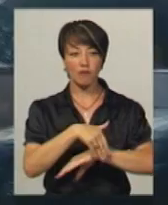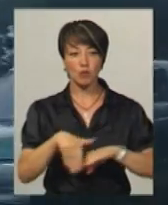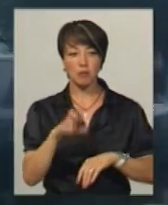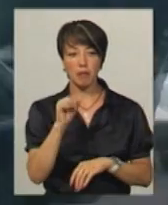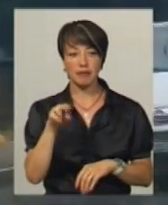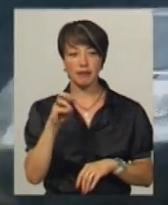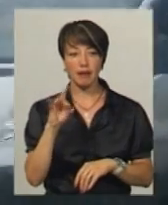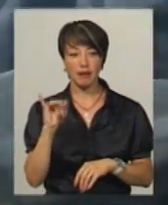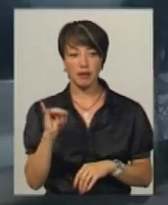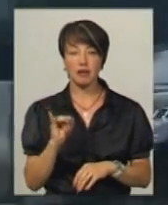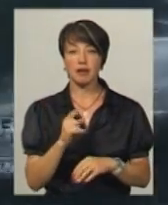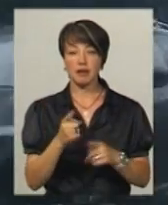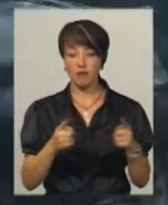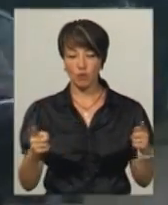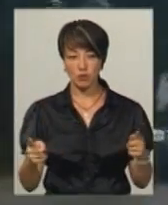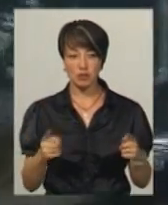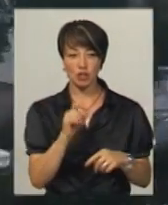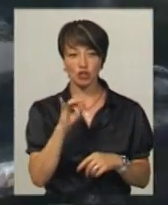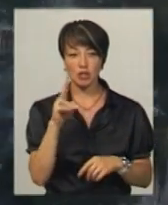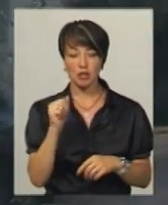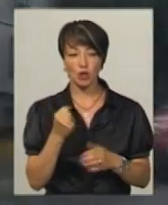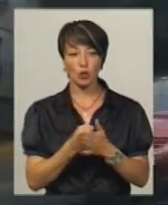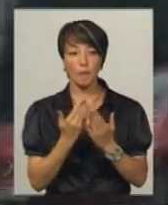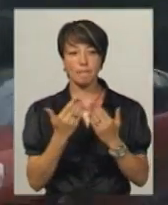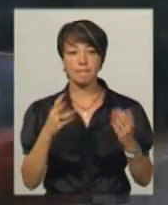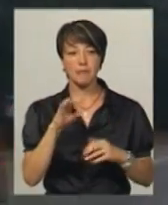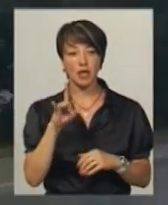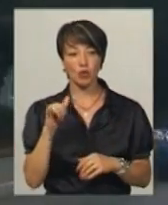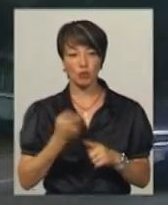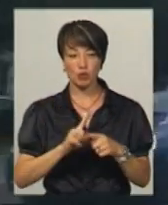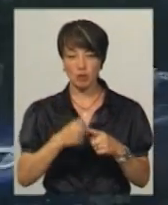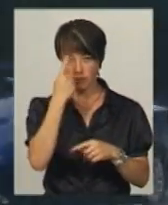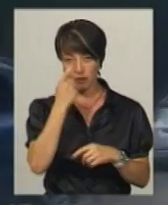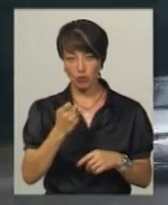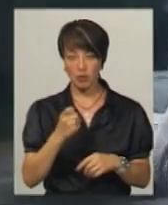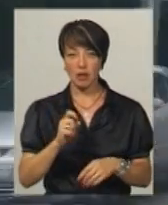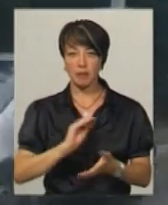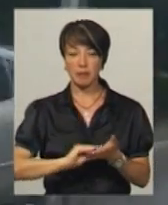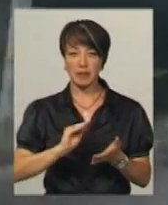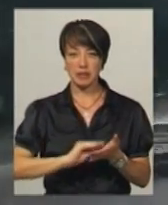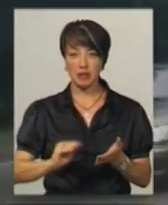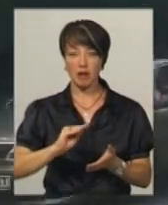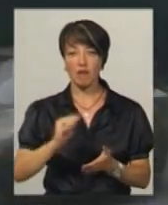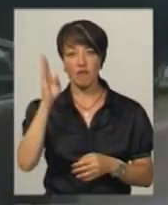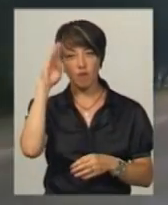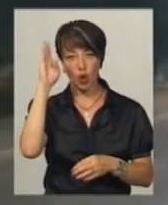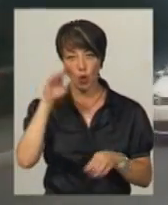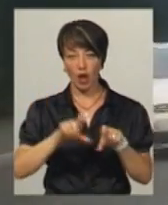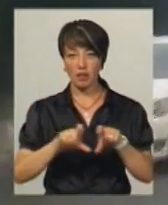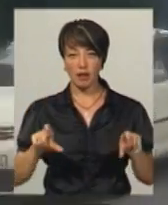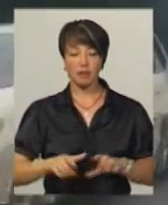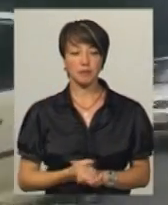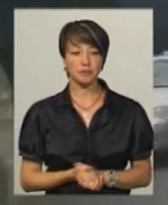Степана Бандери на відрізку від вулиці Зарічанської до проспекту Миру. Про це нам повідомив прес-секретар Хмельницьк водоканал Сергій